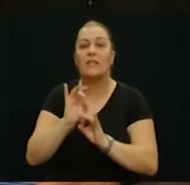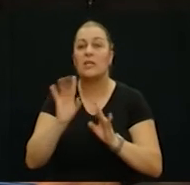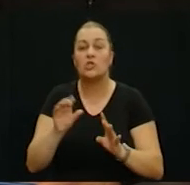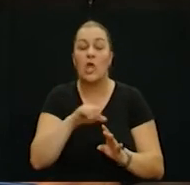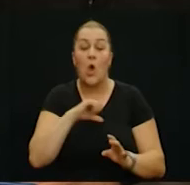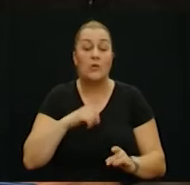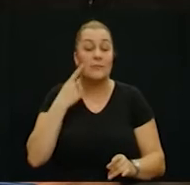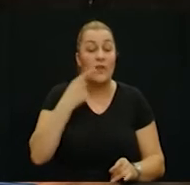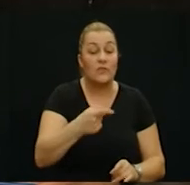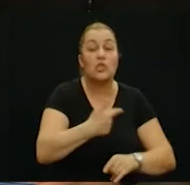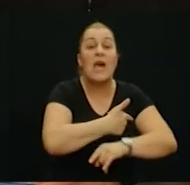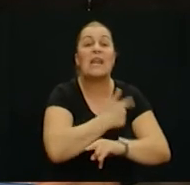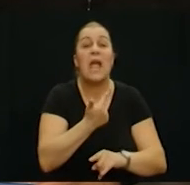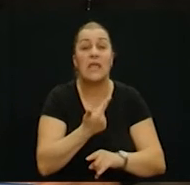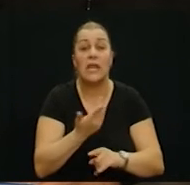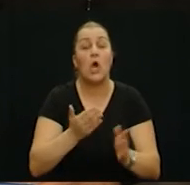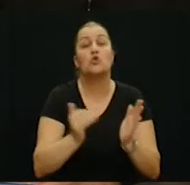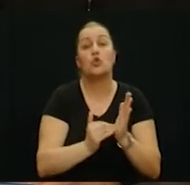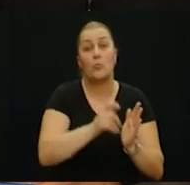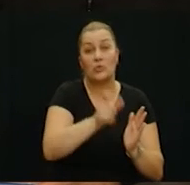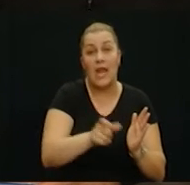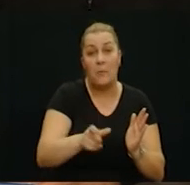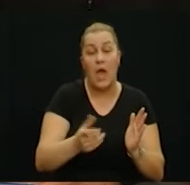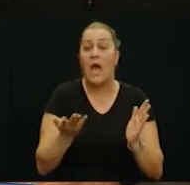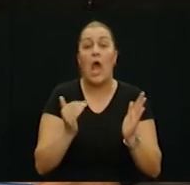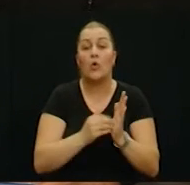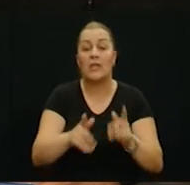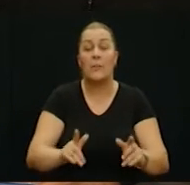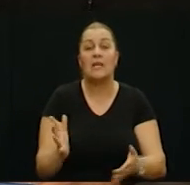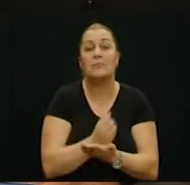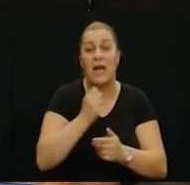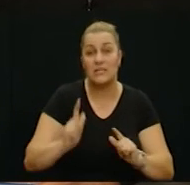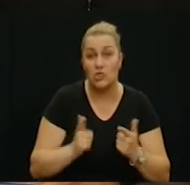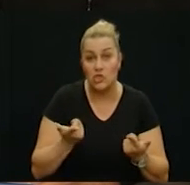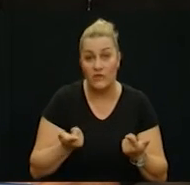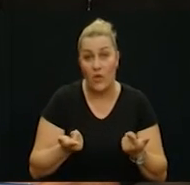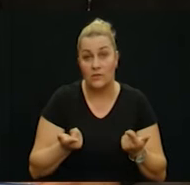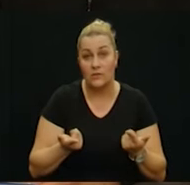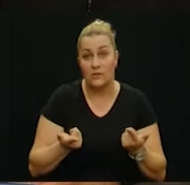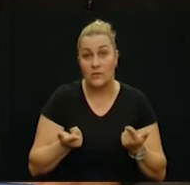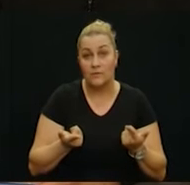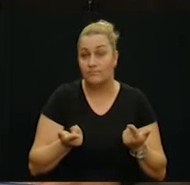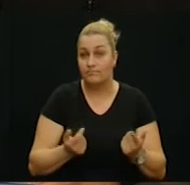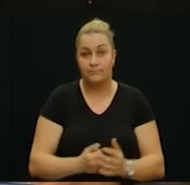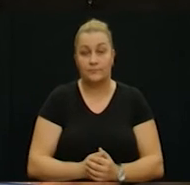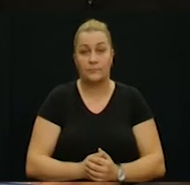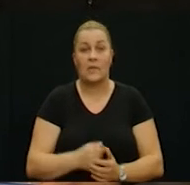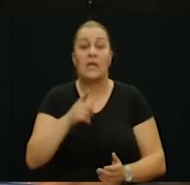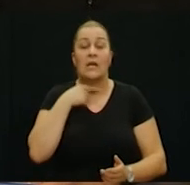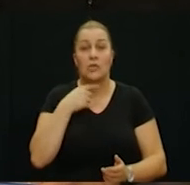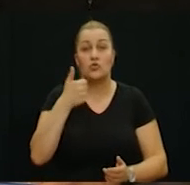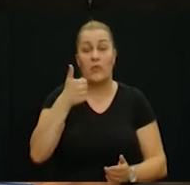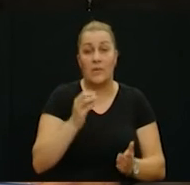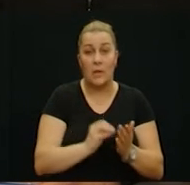što morate primijetiti za svakog ranjenika što njimu treba. Kako mu spasiti život kako mu spasiti hukot nogu. Evo reći vam jedan